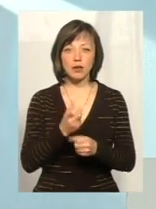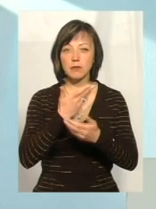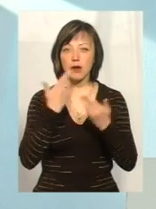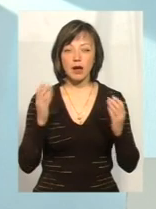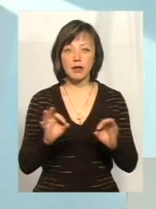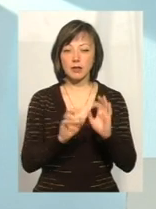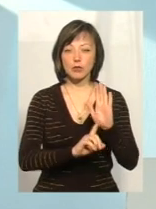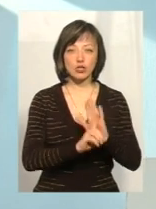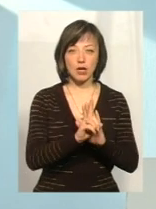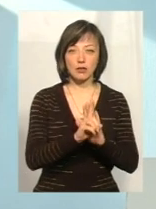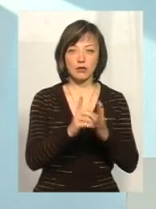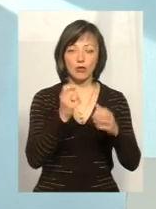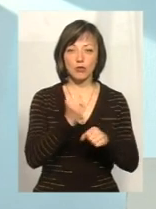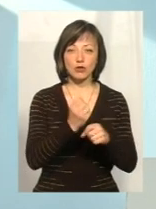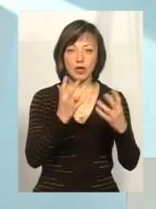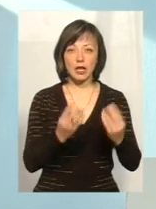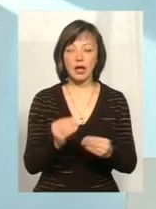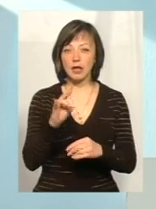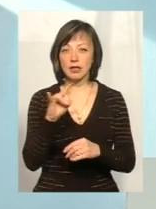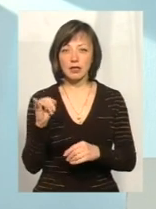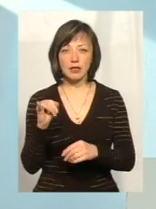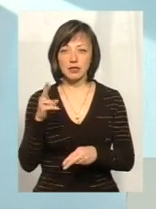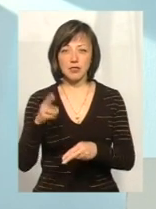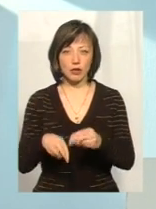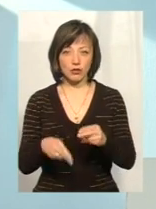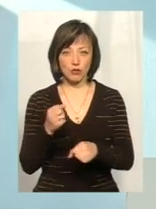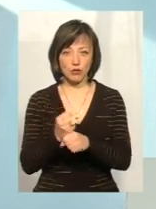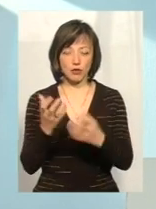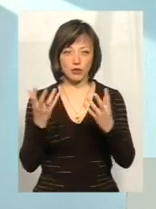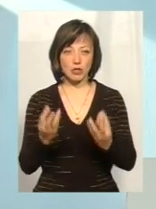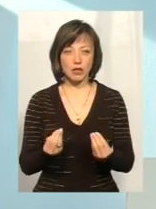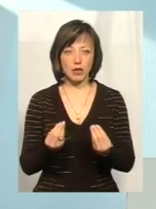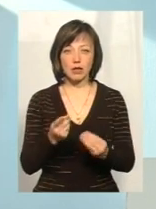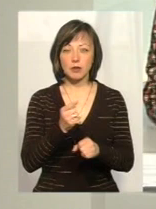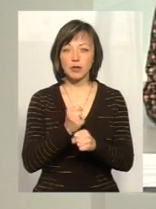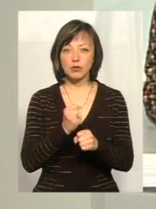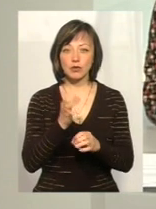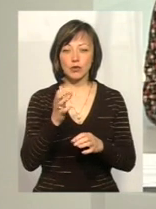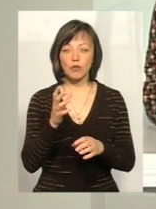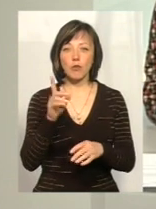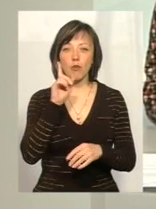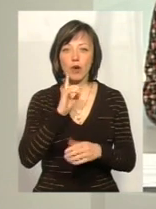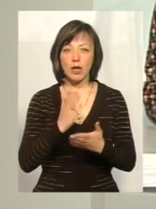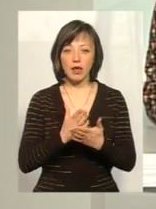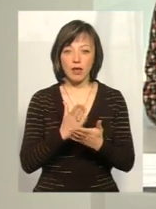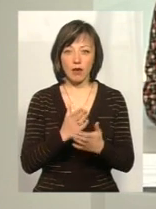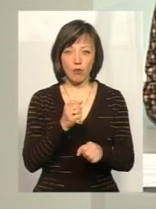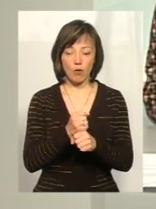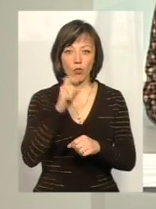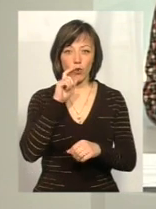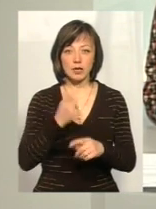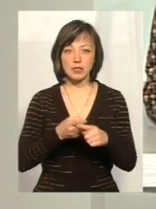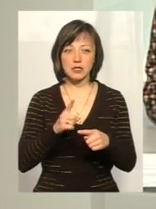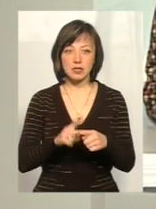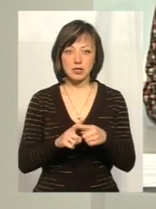має ні початку робочого дня, ні інколи не має і закінчення робочого дня. Ти працюєш, допоки в тебе є робота. А в нас в Україні це